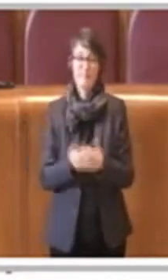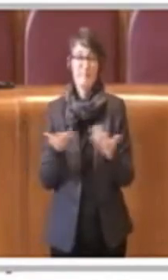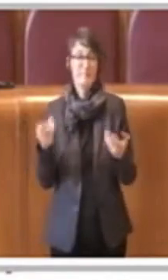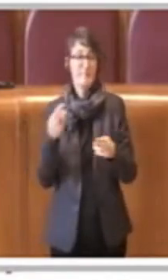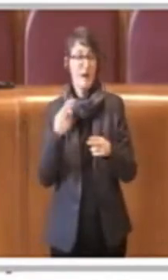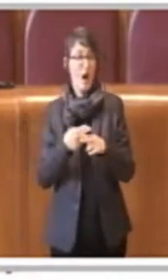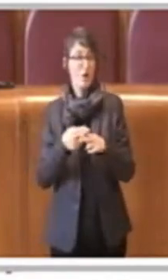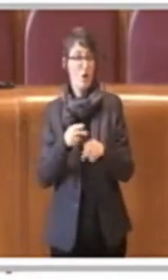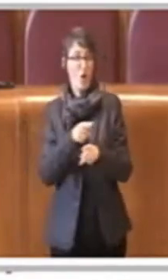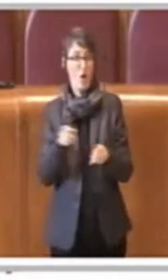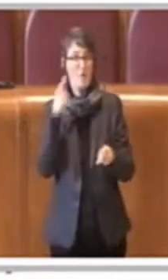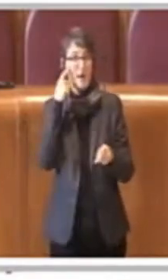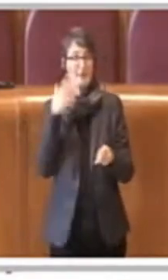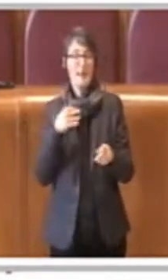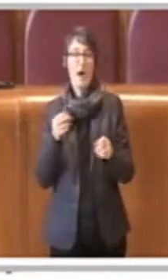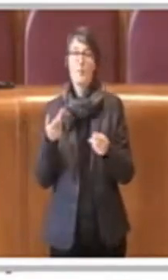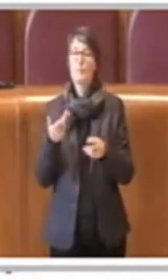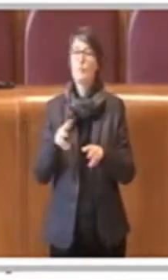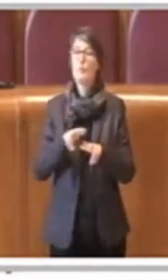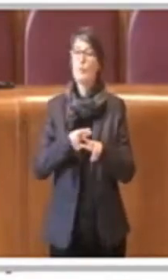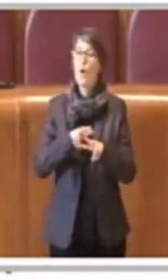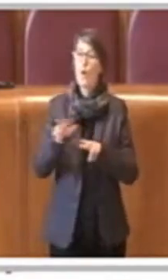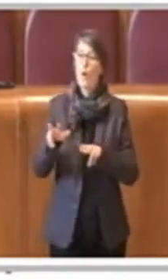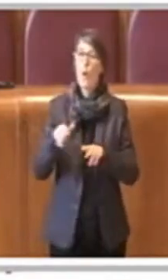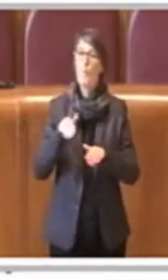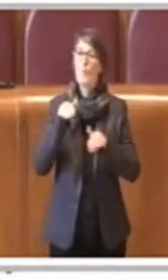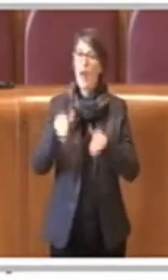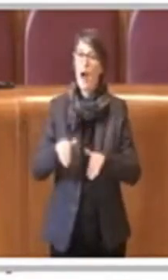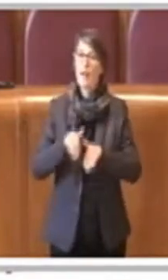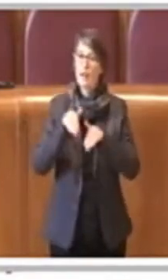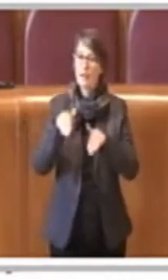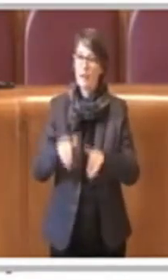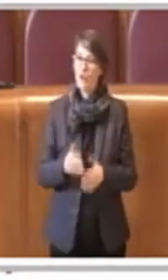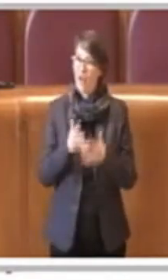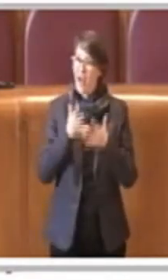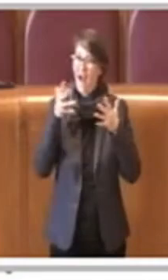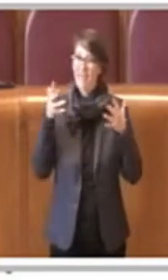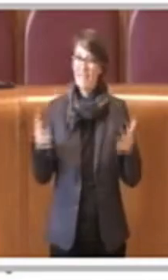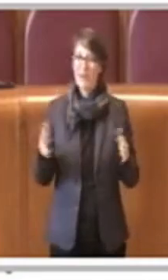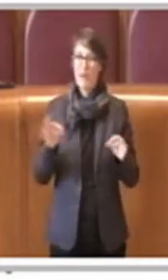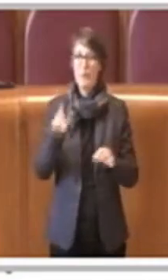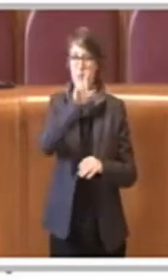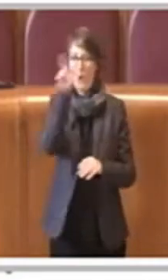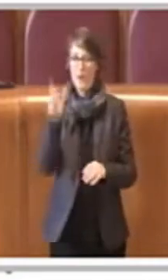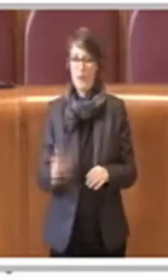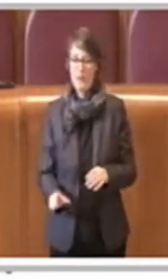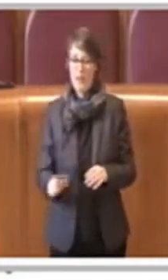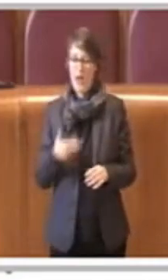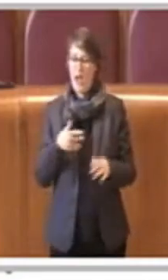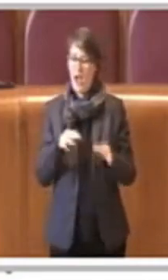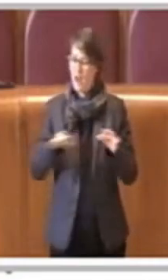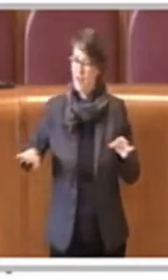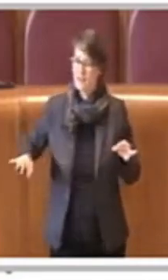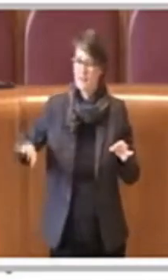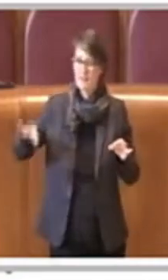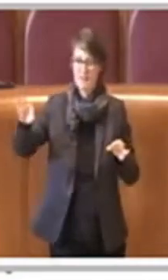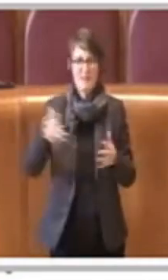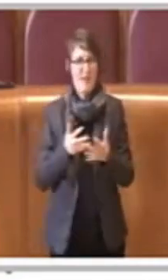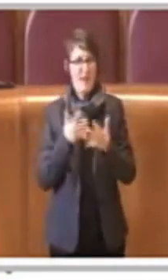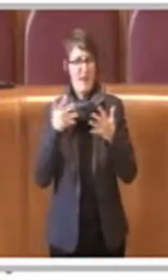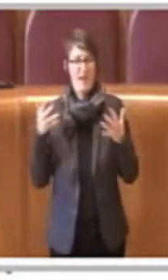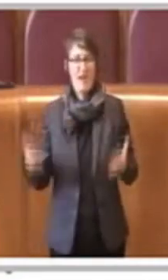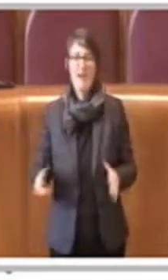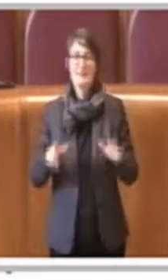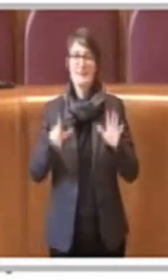grande d'Italia, ha a livello di estensione all'incirca 57 mila ettari, perciò parliamo di un'estensione